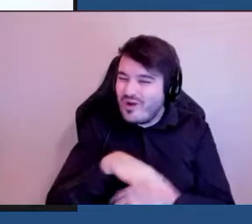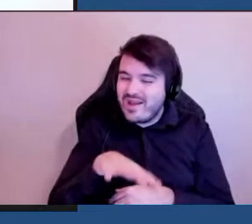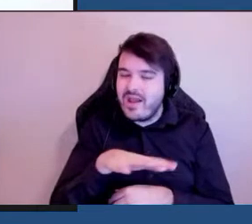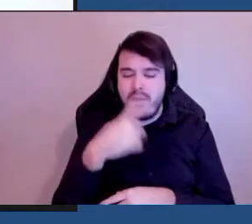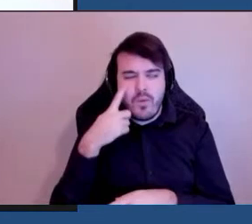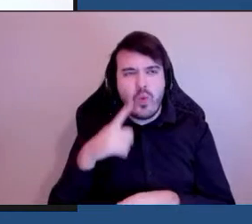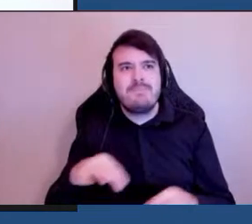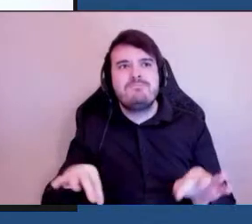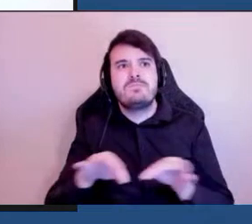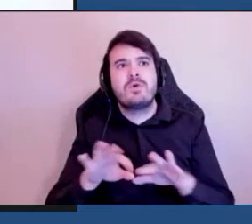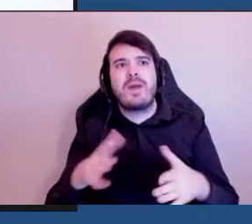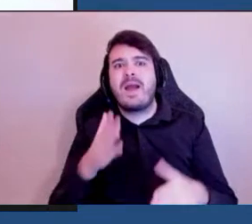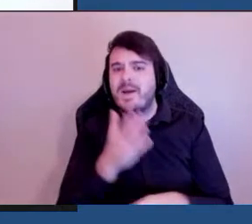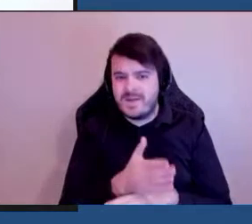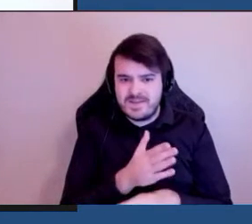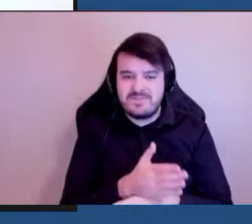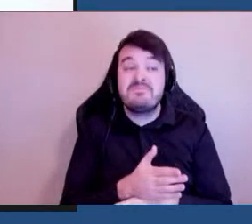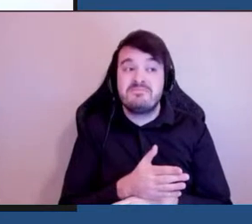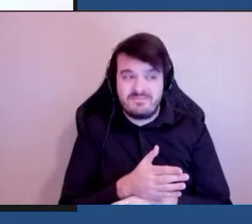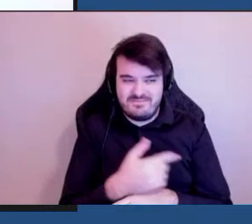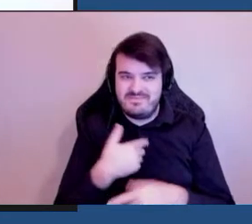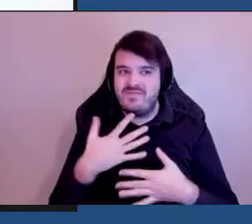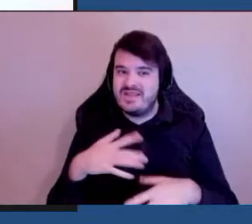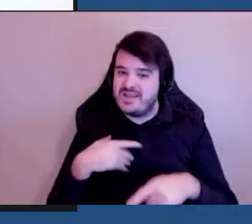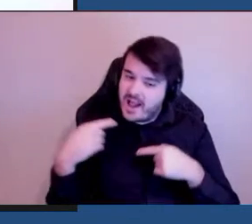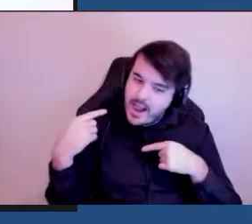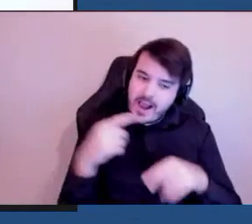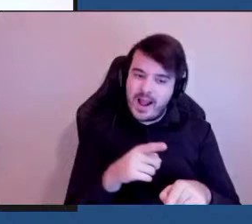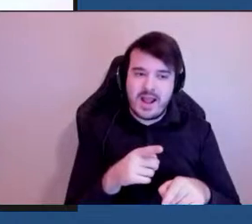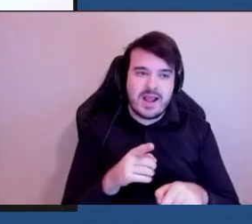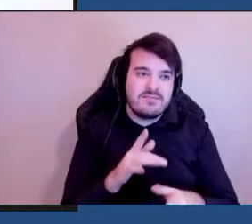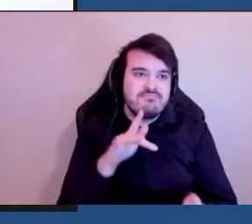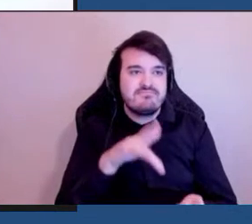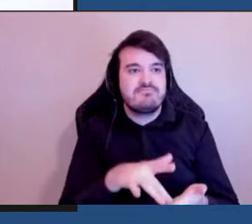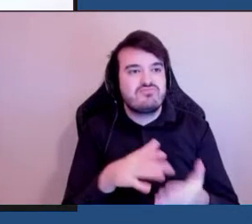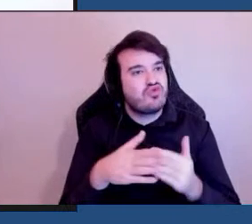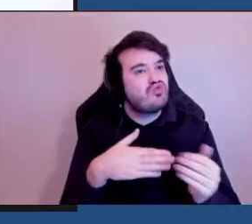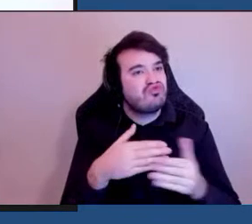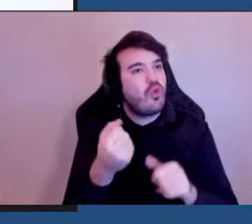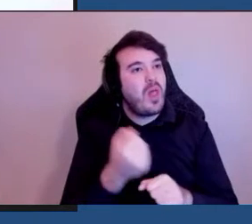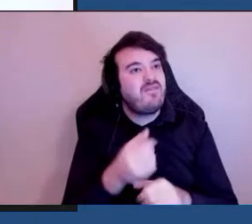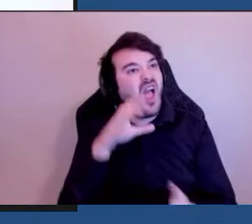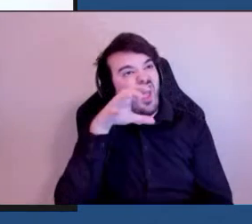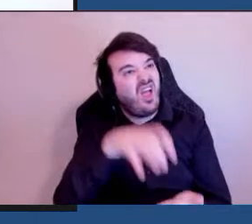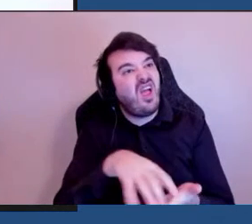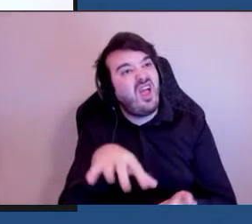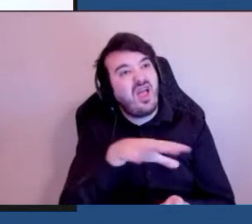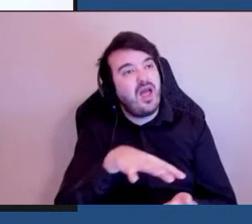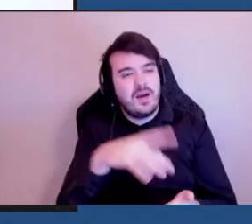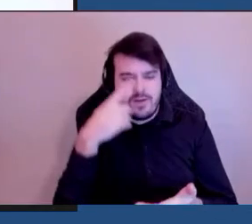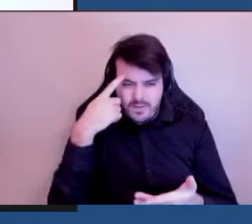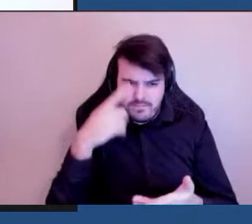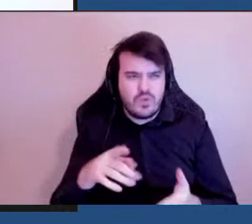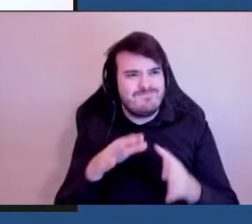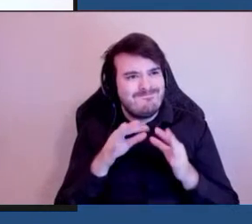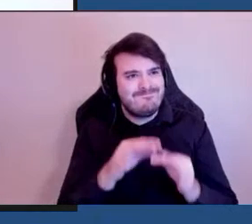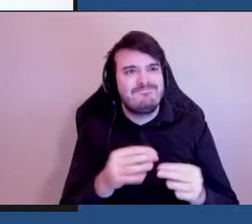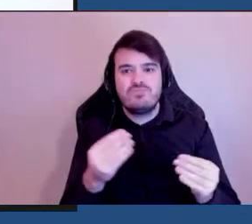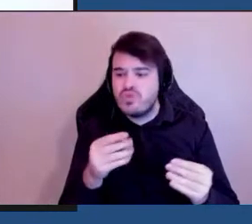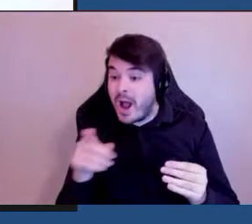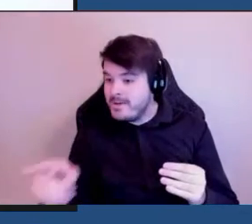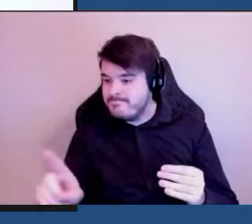'accessibilité et je suis allée dans un site pour expliquer là où ils pouvaient